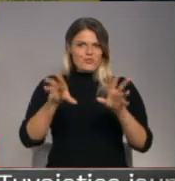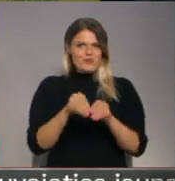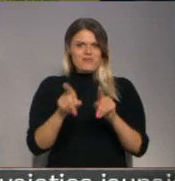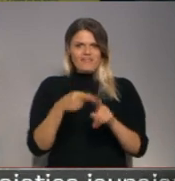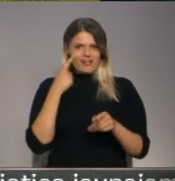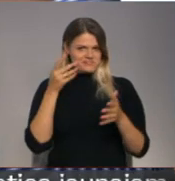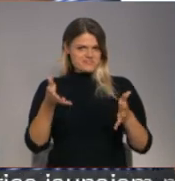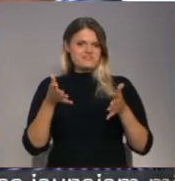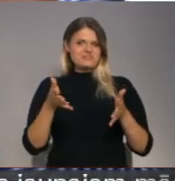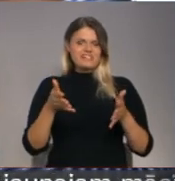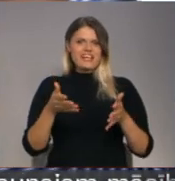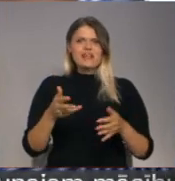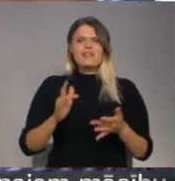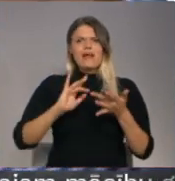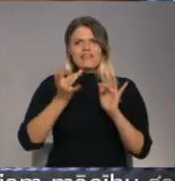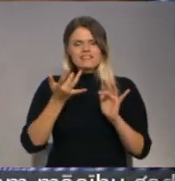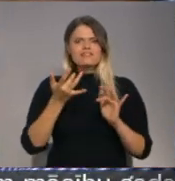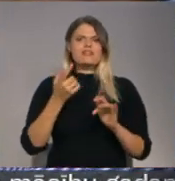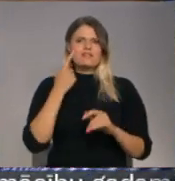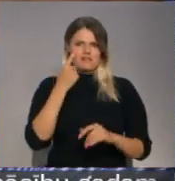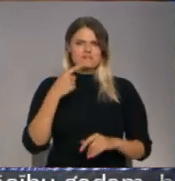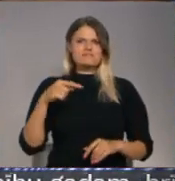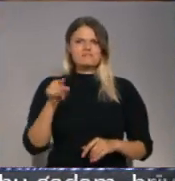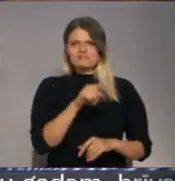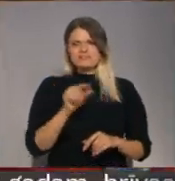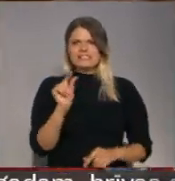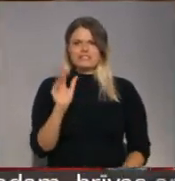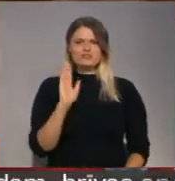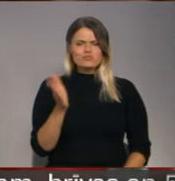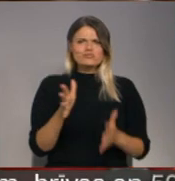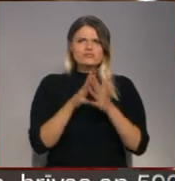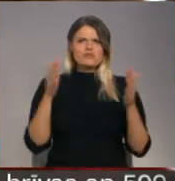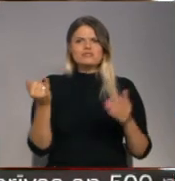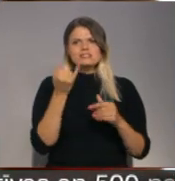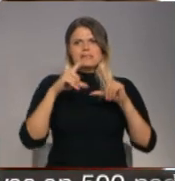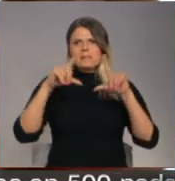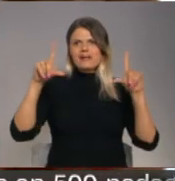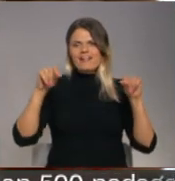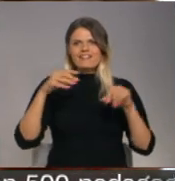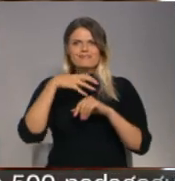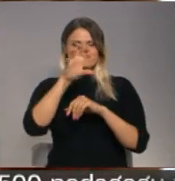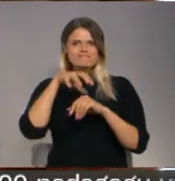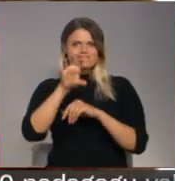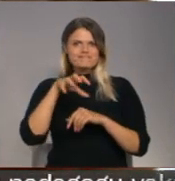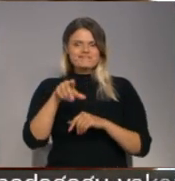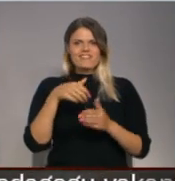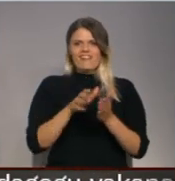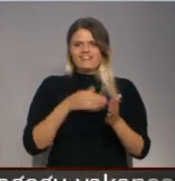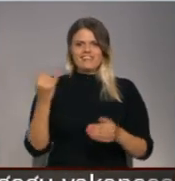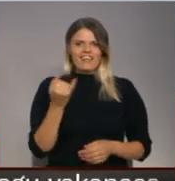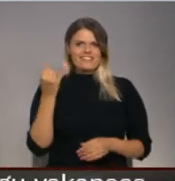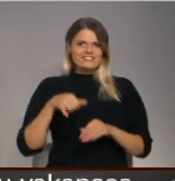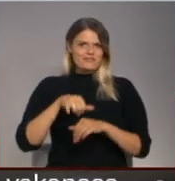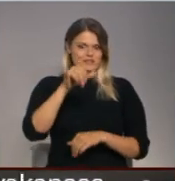vēl daudz iespaidīgāka. Sociālajos tīklos droši vien jau pavisam drīz varēsim gaidīt daudz attēlu ar karogu krāsu lidmašīnām. Šodien smēja